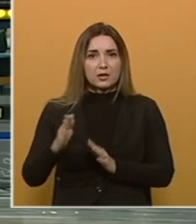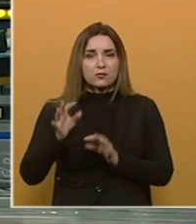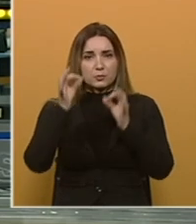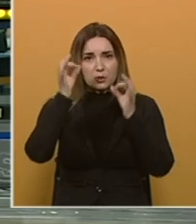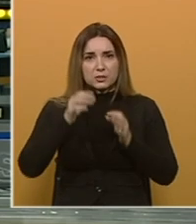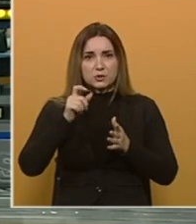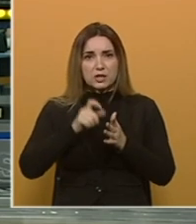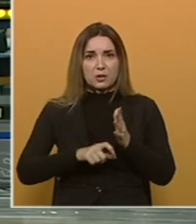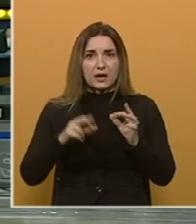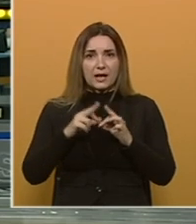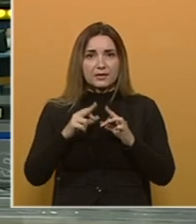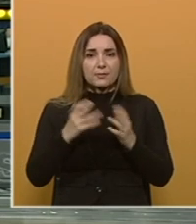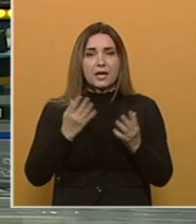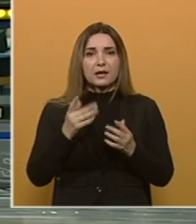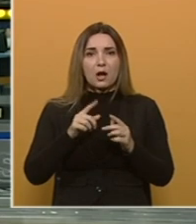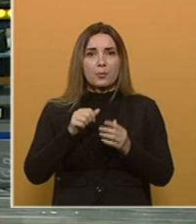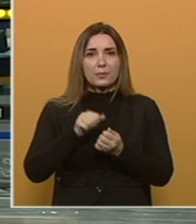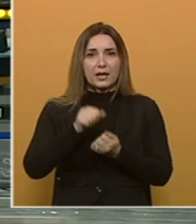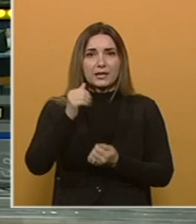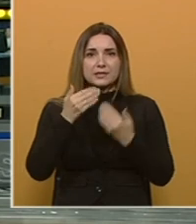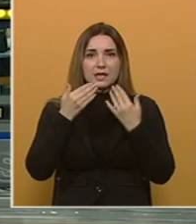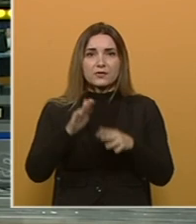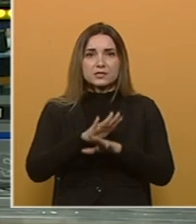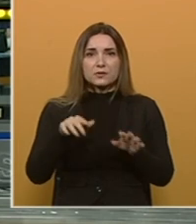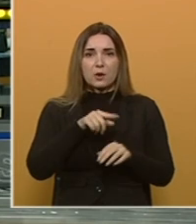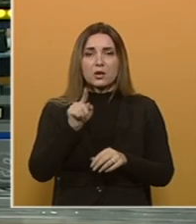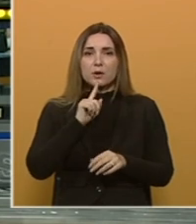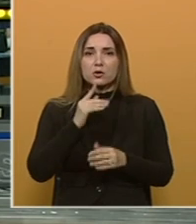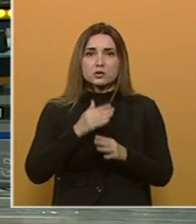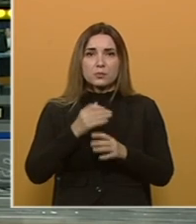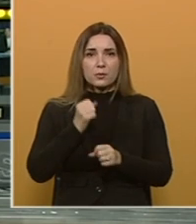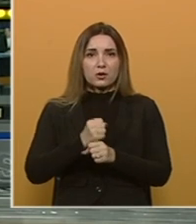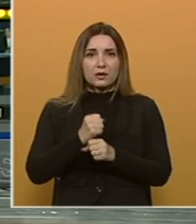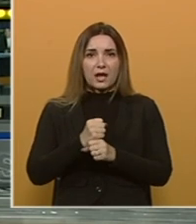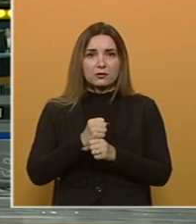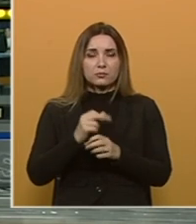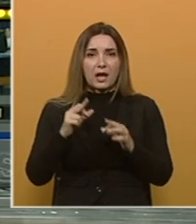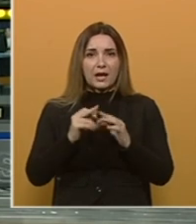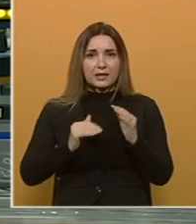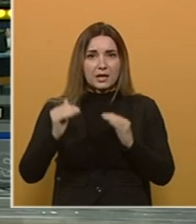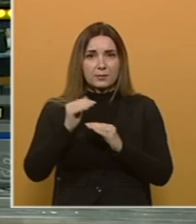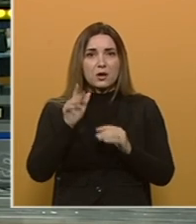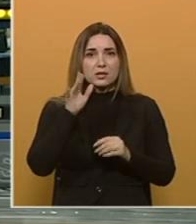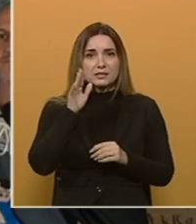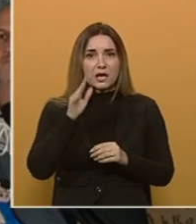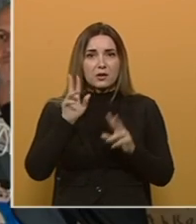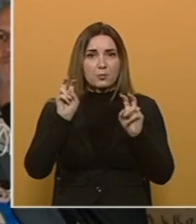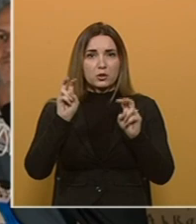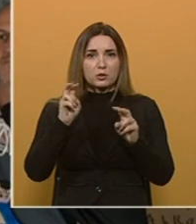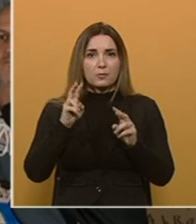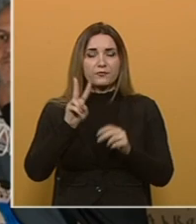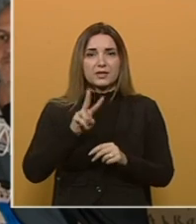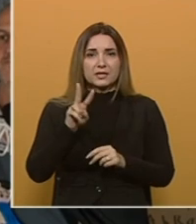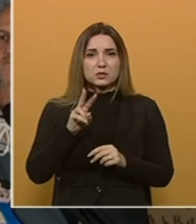počasnim članovima akademije, kao i plakete, zahvalnice svima onima koji su pomogli radu akademije. Također u Sarajevu pod motom